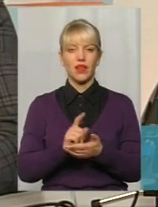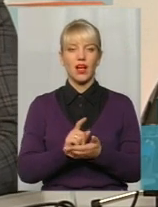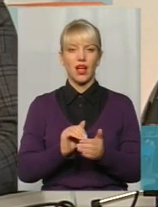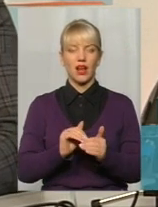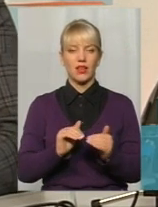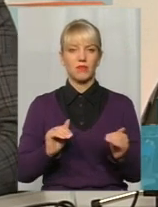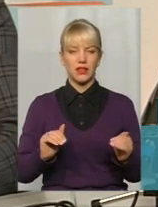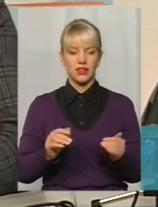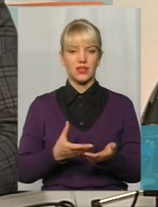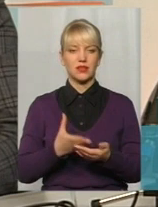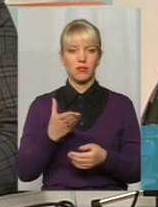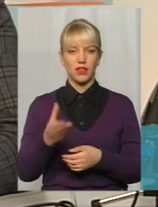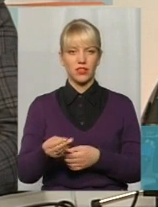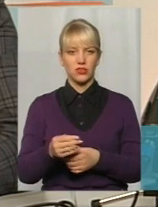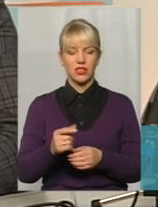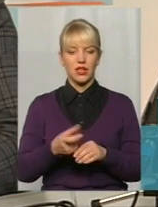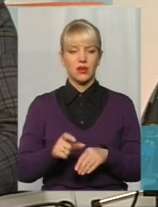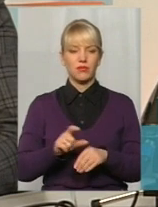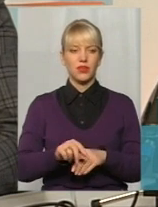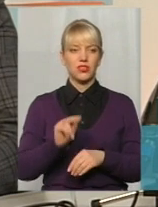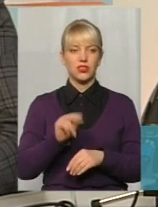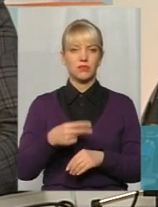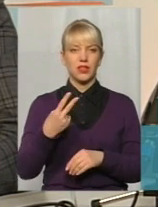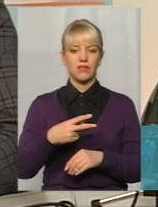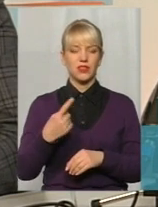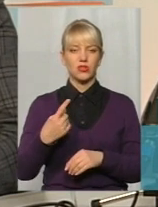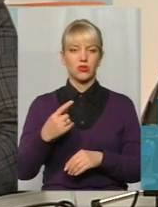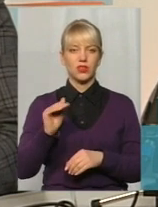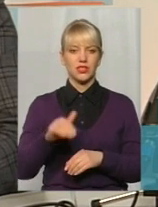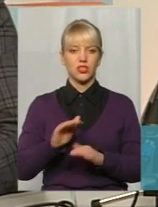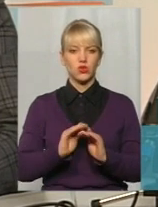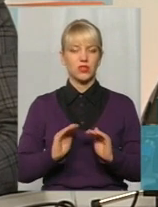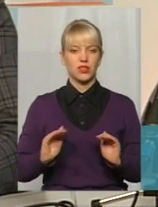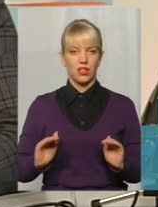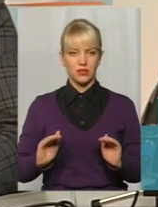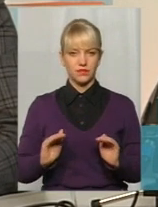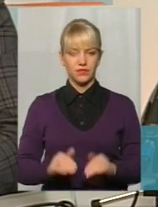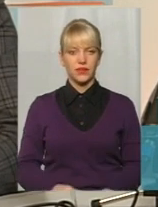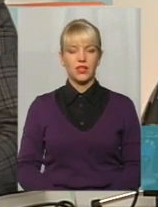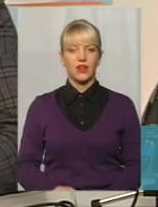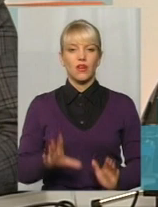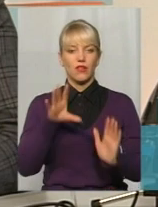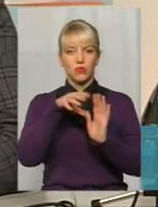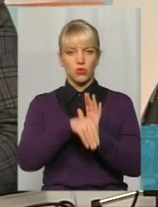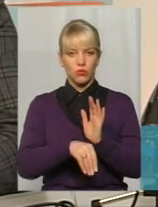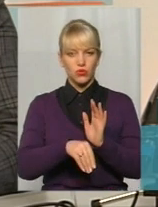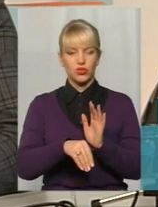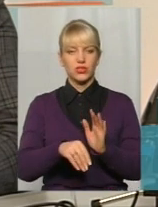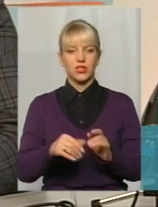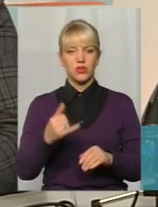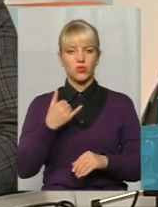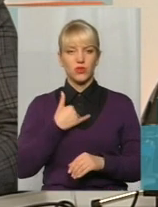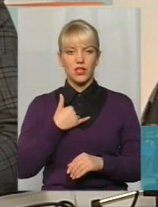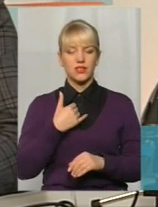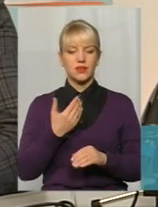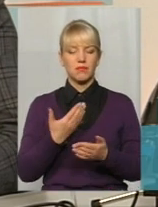сплачуються більше, як на 21 тисячу дітей. В тому числі також у нас біля